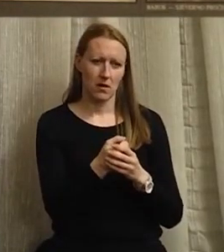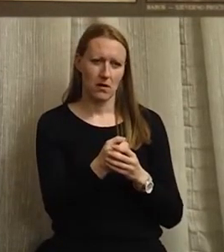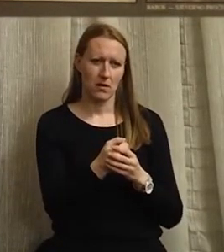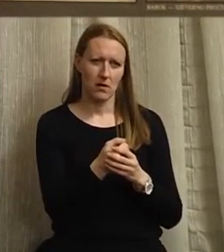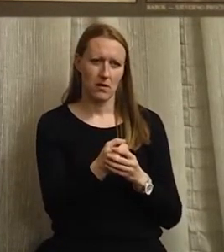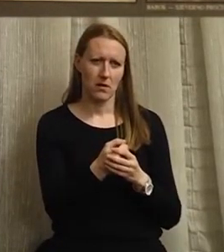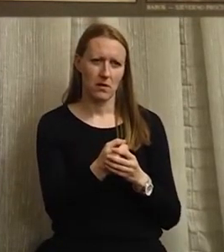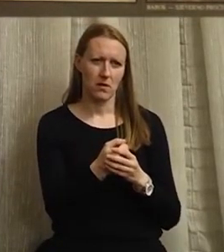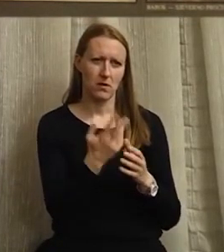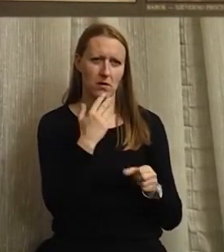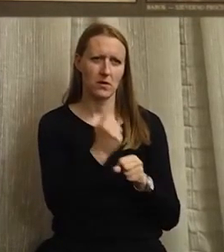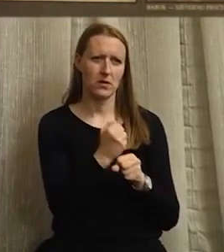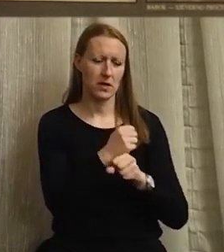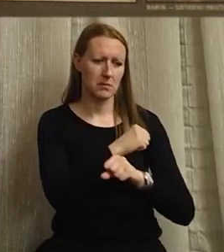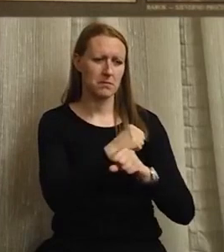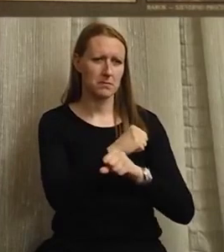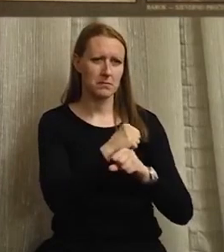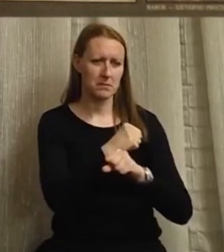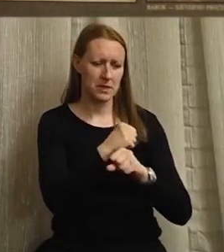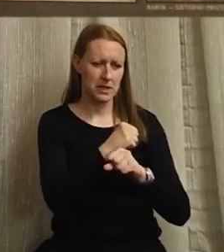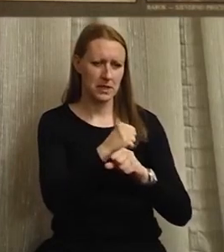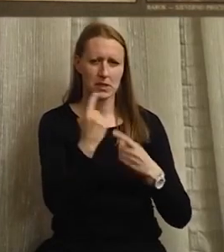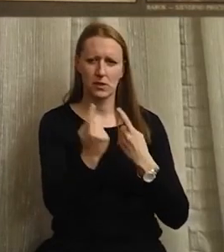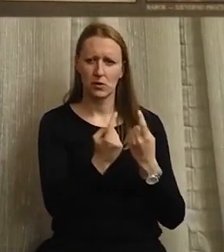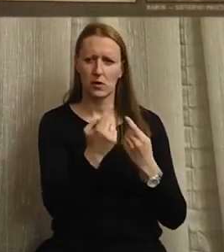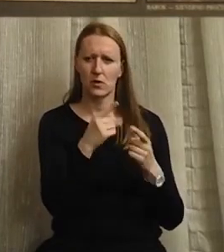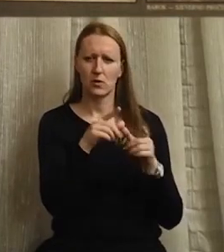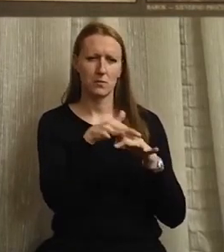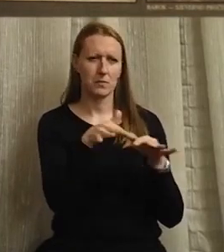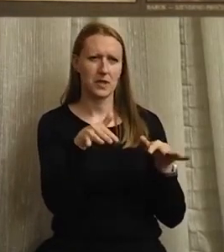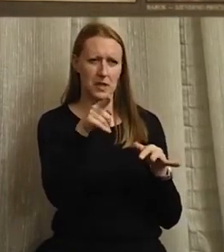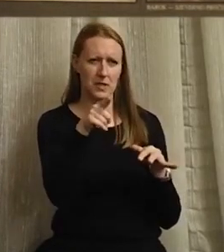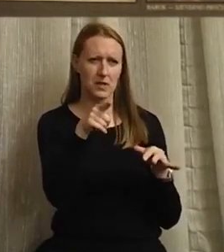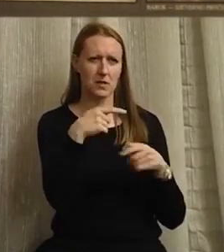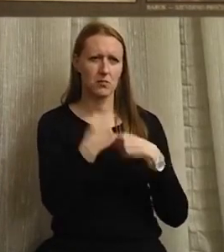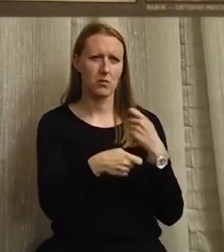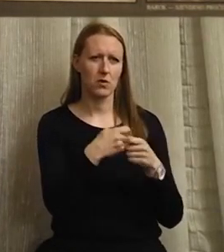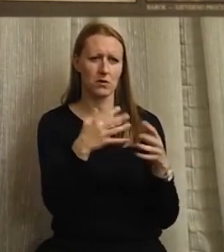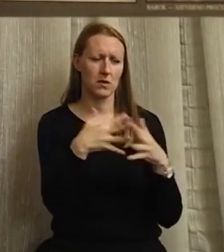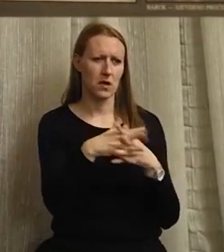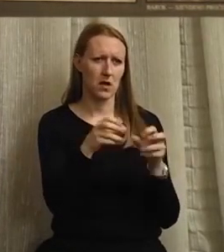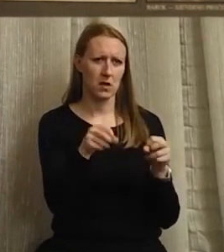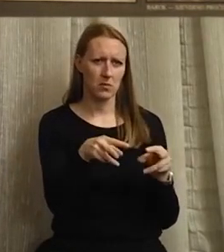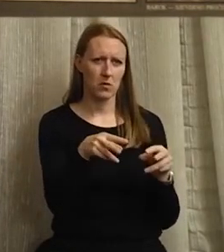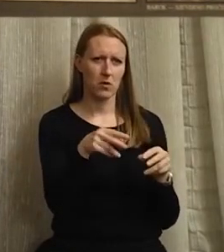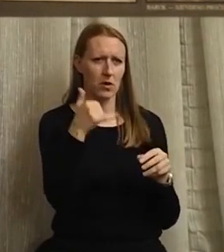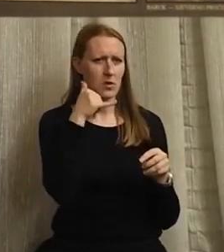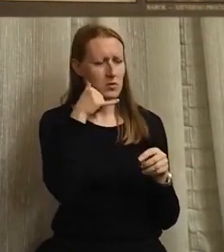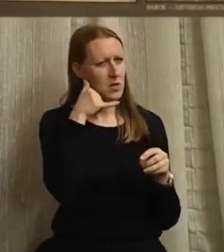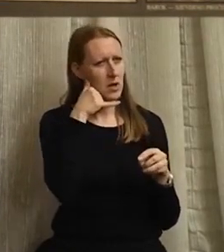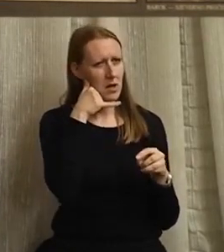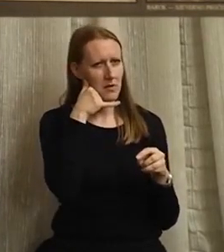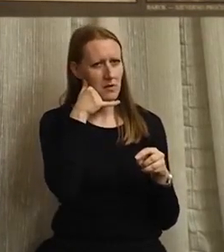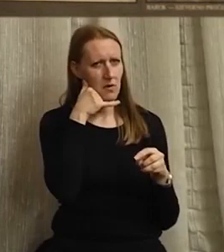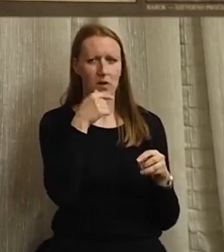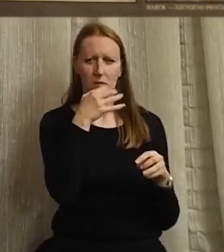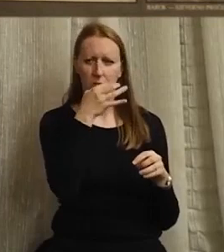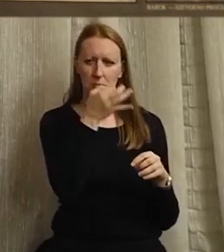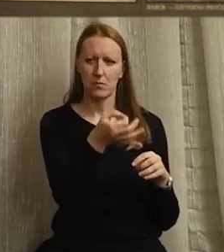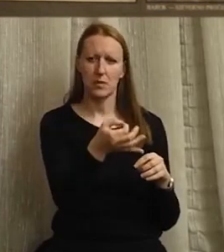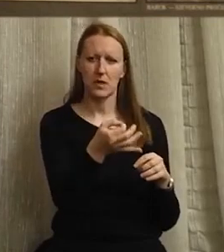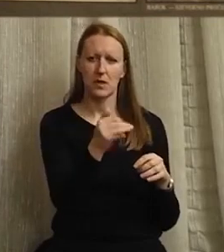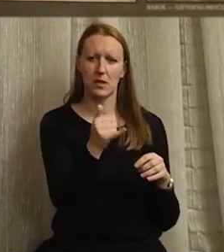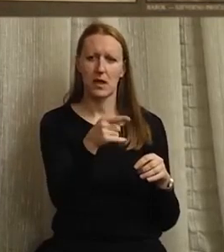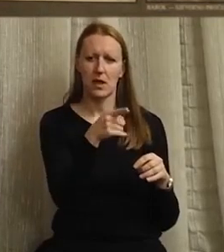Gospodin koji je se bavio minjskoj eksplozivnim situacijama u ministarstvu unoraznih poslala grada Pule, nazvo je na telefon i pito